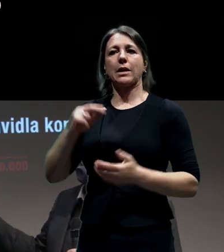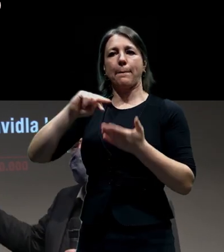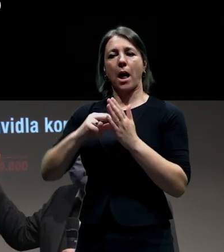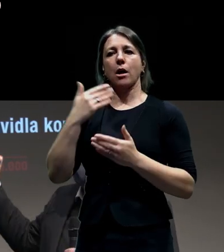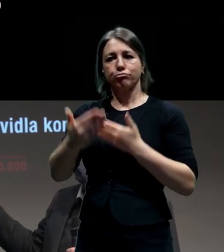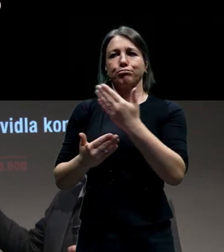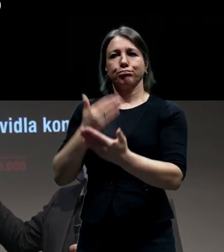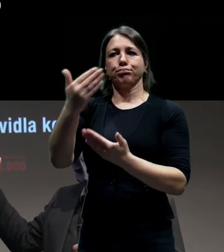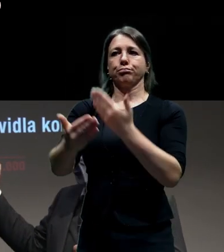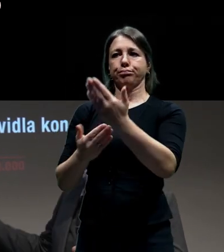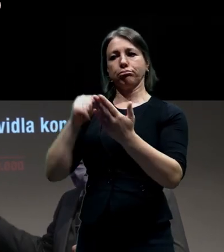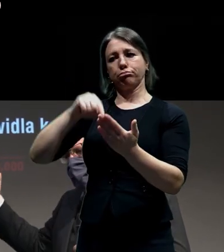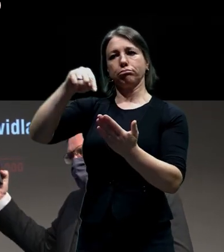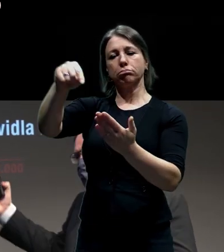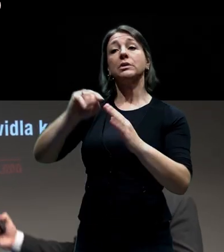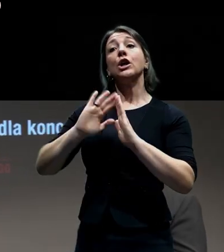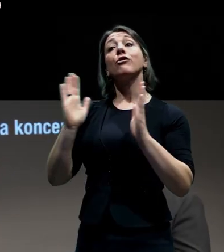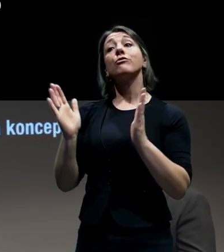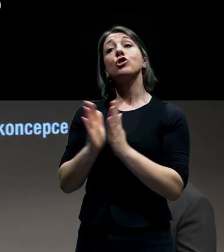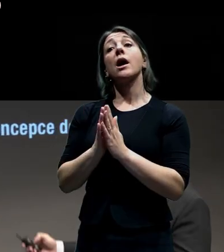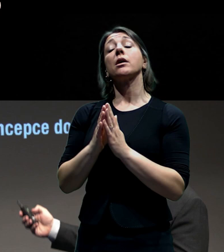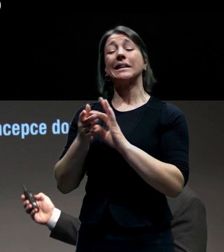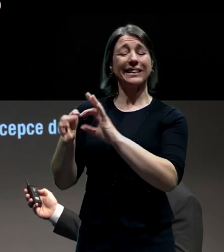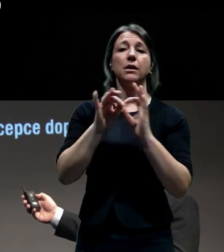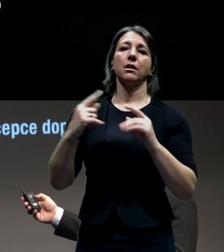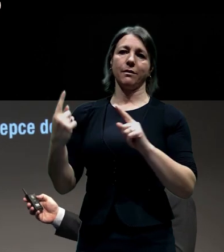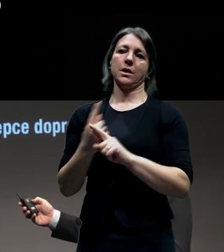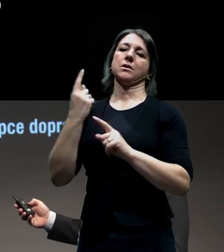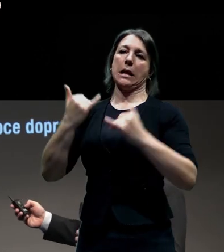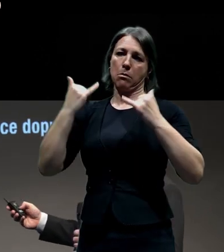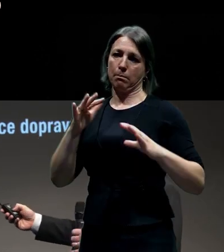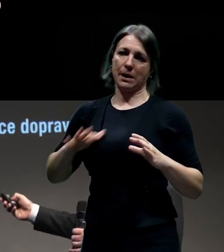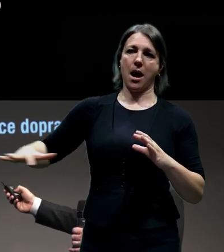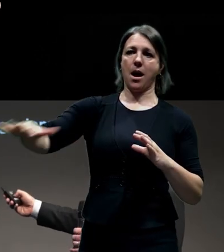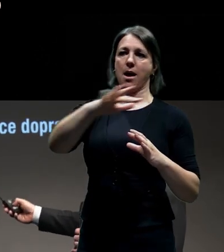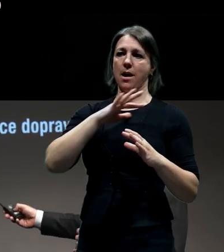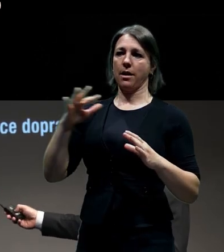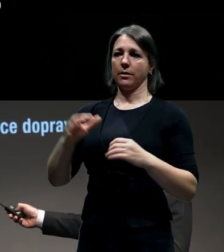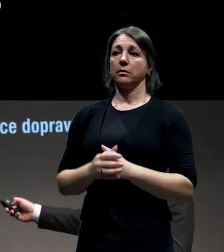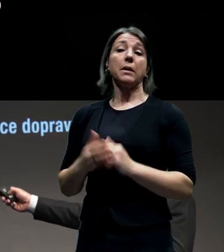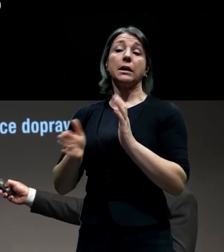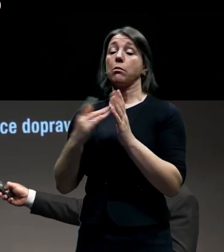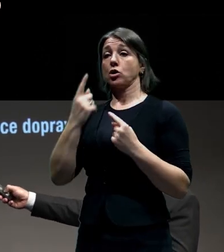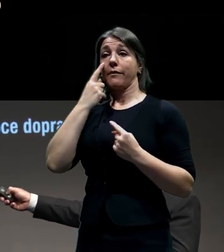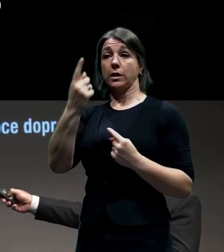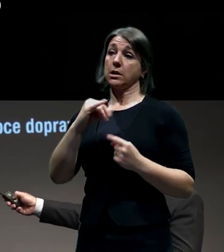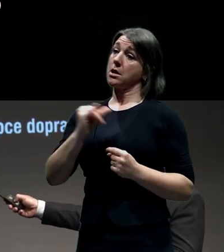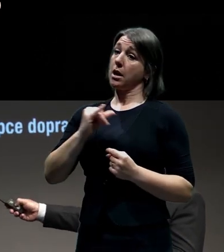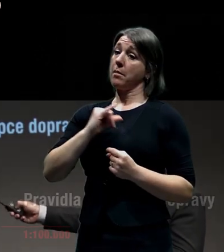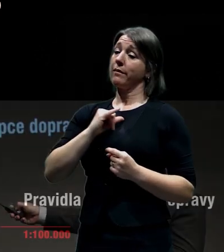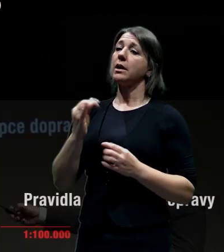všechny mají dohromady, vytváří nějaký celek. Tady je potom třeba zajímavá